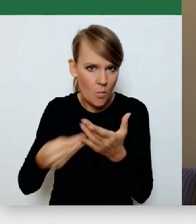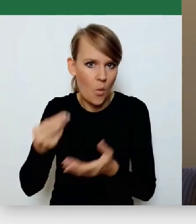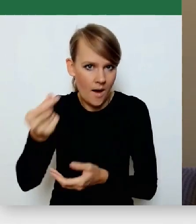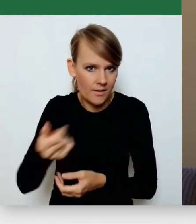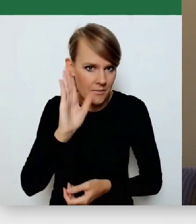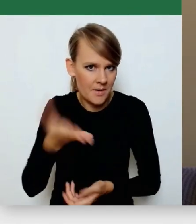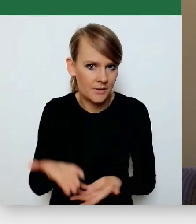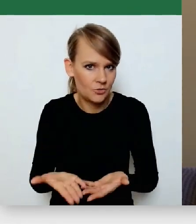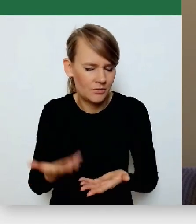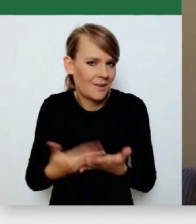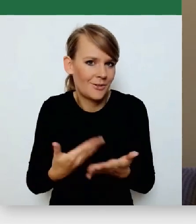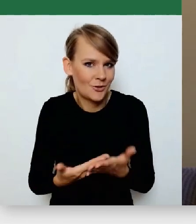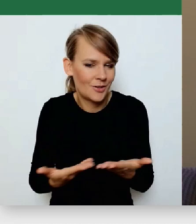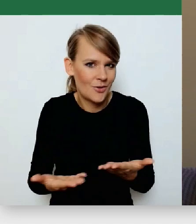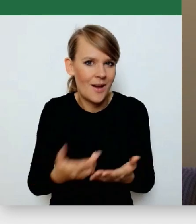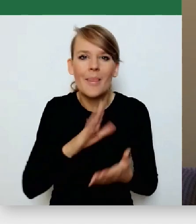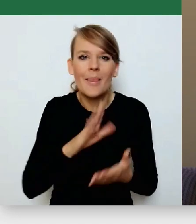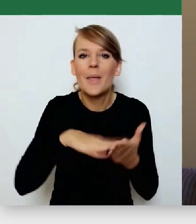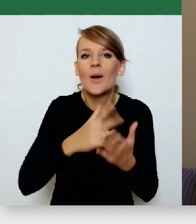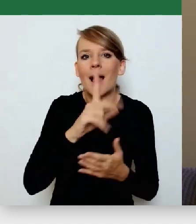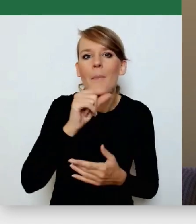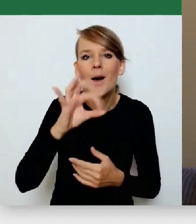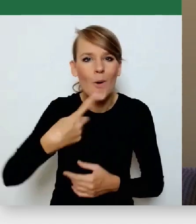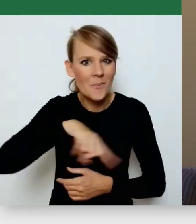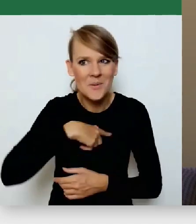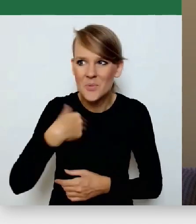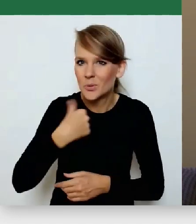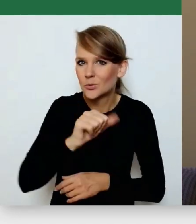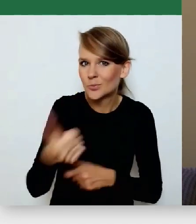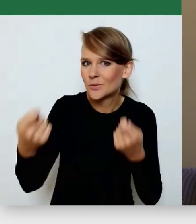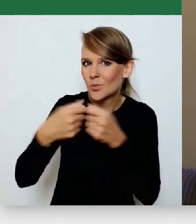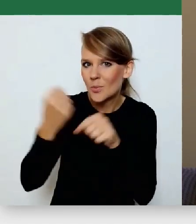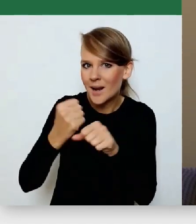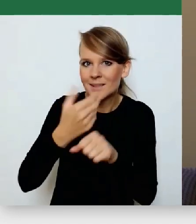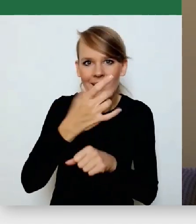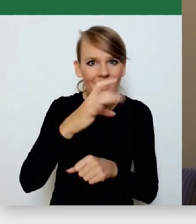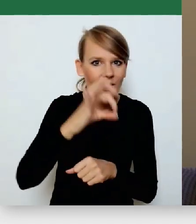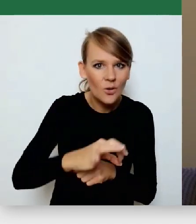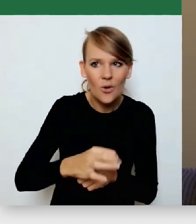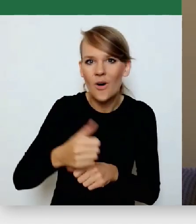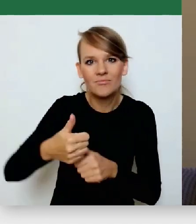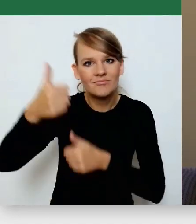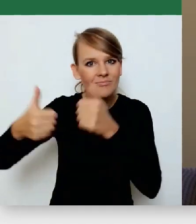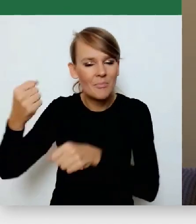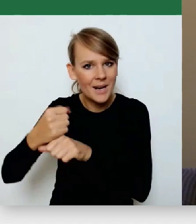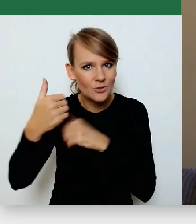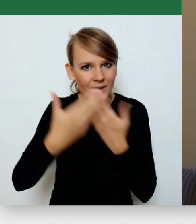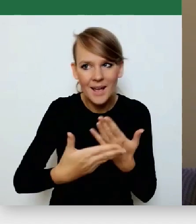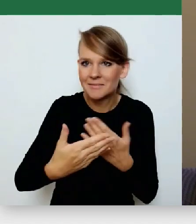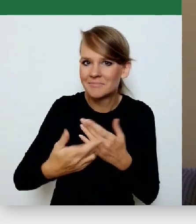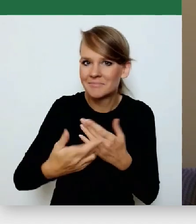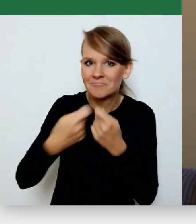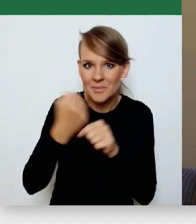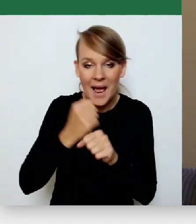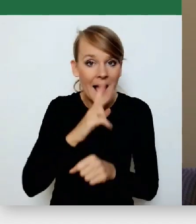dobrą współpracę i nawet bardzo dobrą z NGOs-ami i z pracodawcami, że w KPO, nie wiem czy on będzie, mam